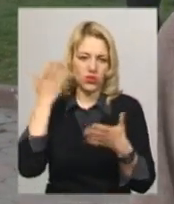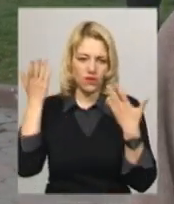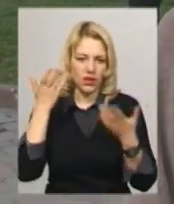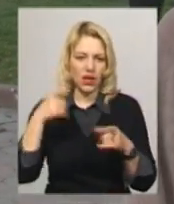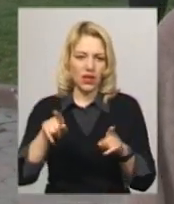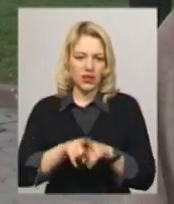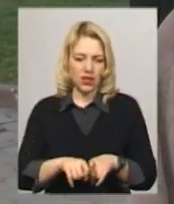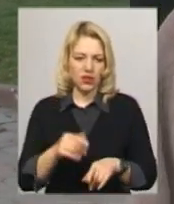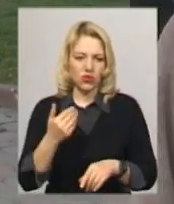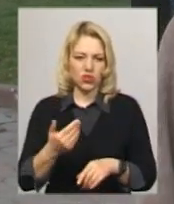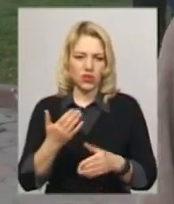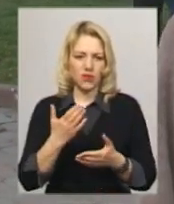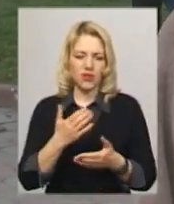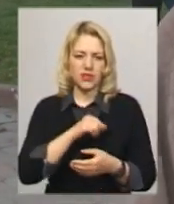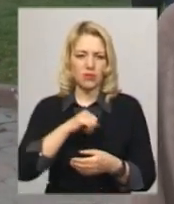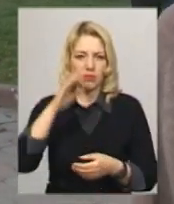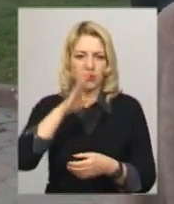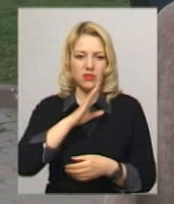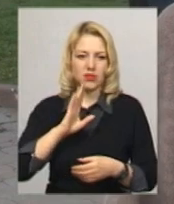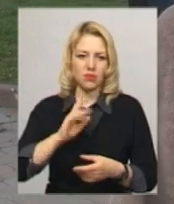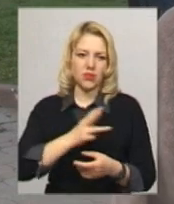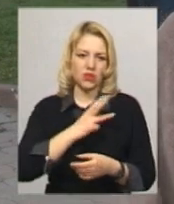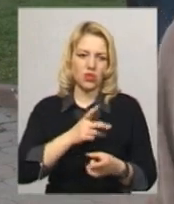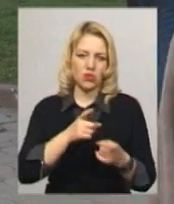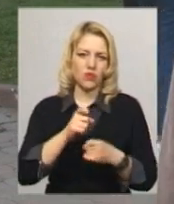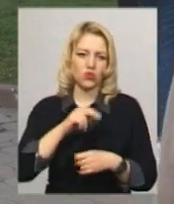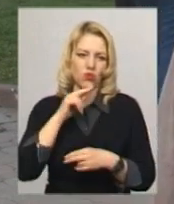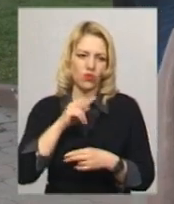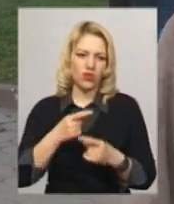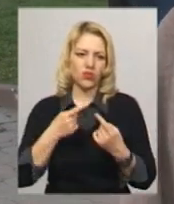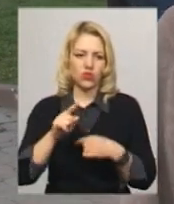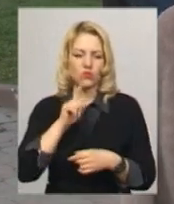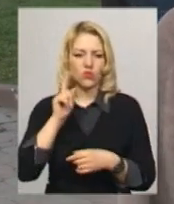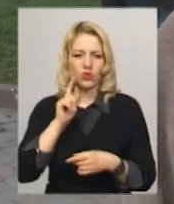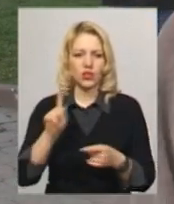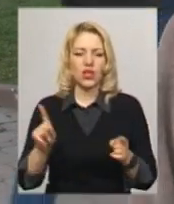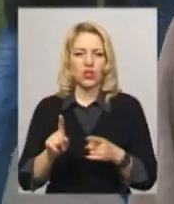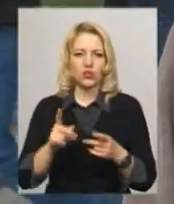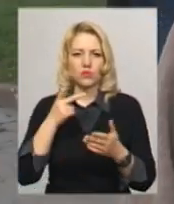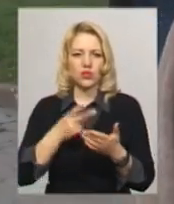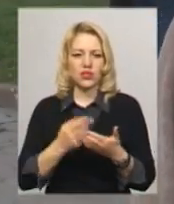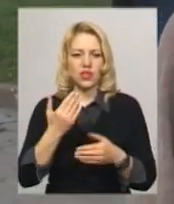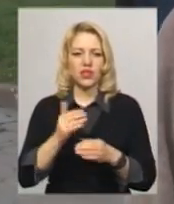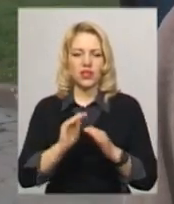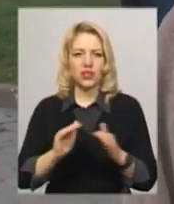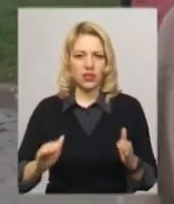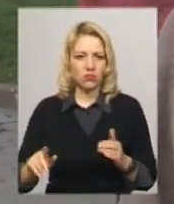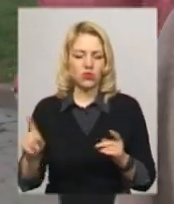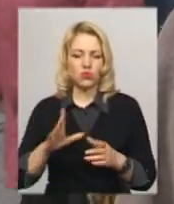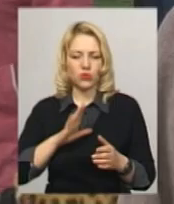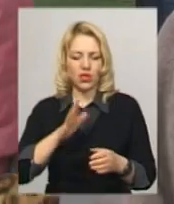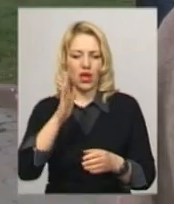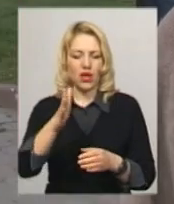Також самі підлітки бажають привернути увагу інших підлітків, іншої молоді, для того, щоб показати їм, що бути